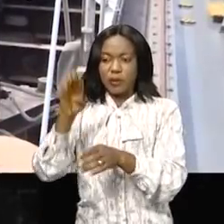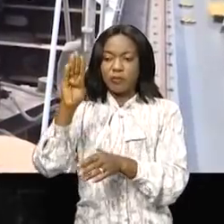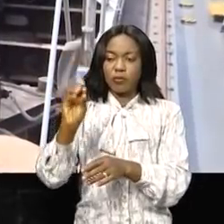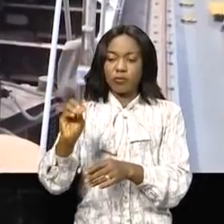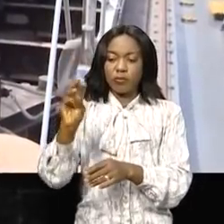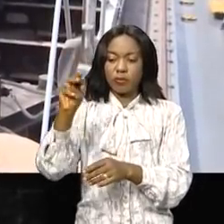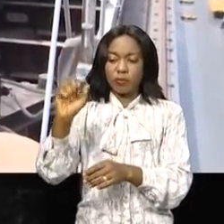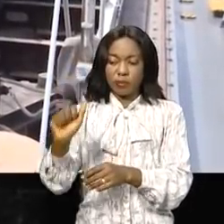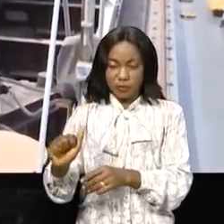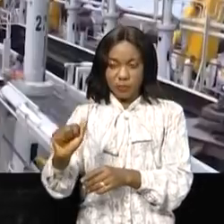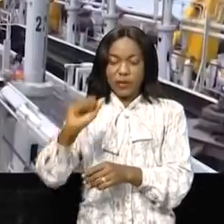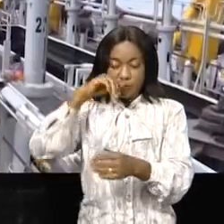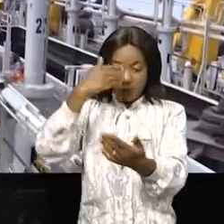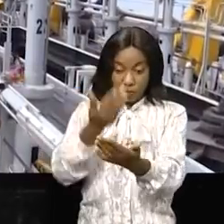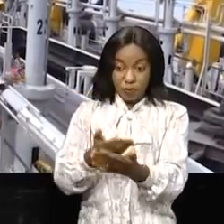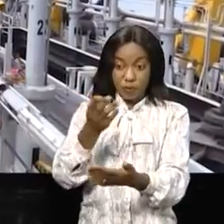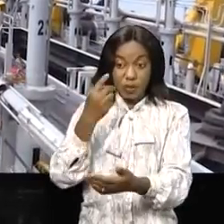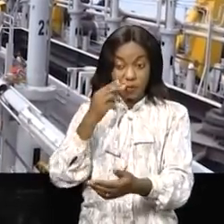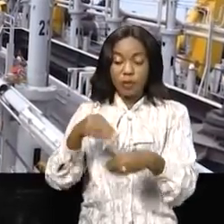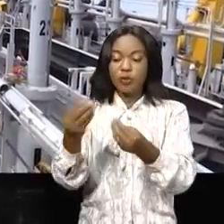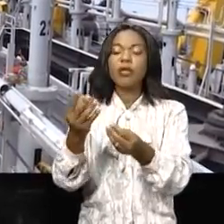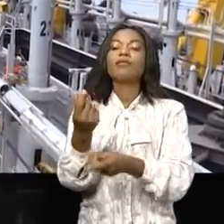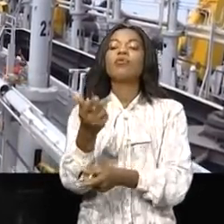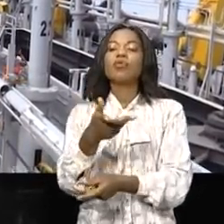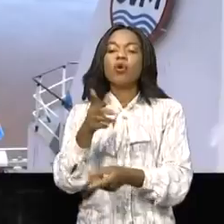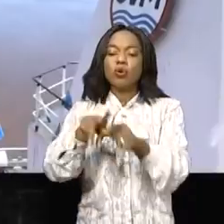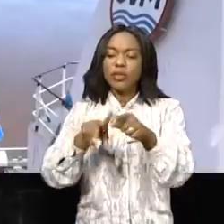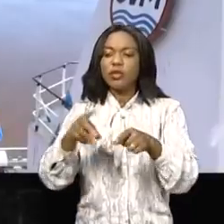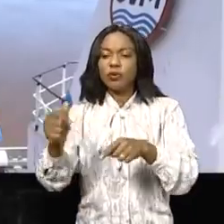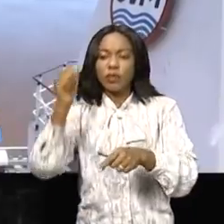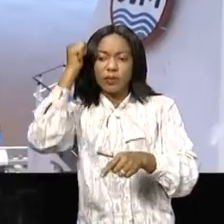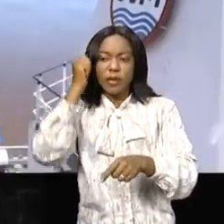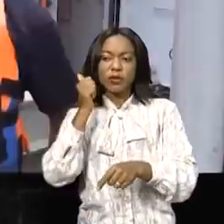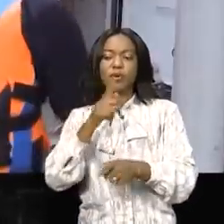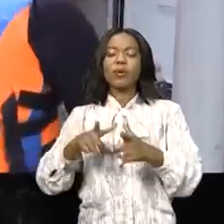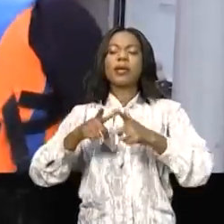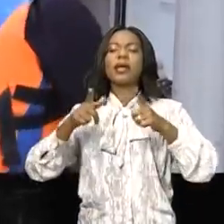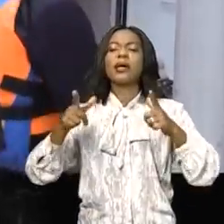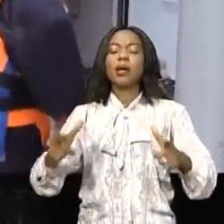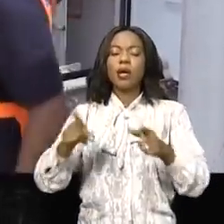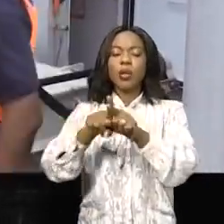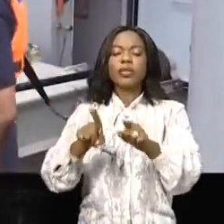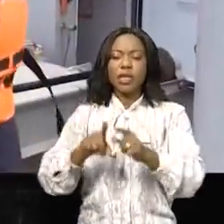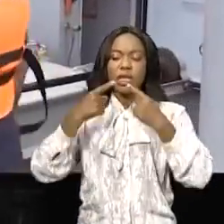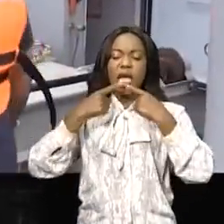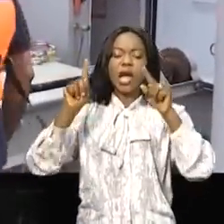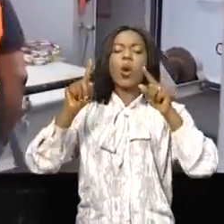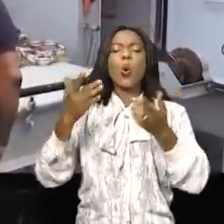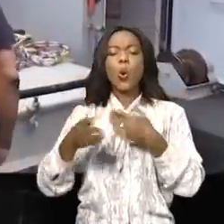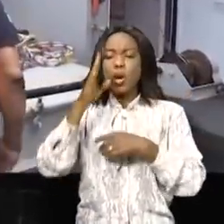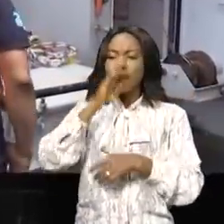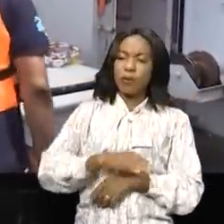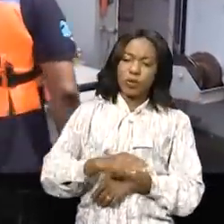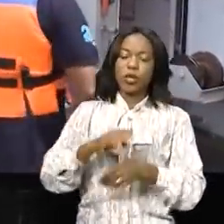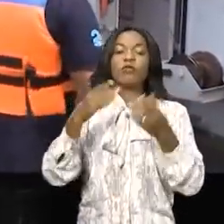savoir l'appui interinstitutionnel accordé à la Congolaise des voies maritimes, Cévem, pour l'acquisition d'une drague et le projet Triumph pour la production des engrais